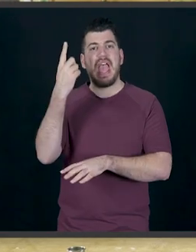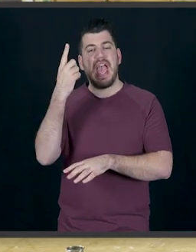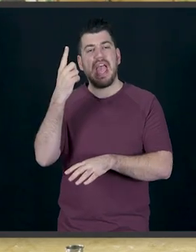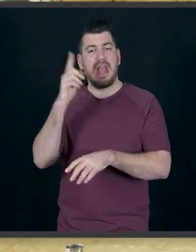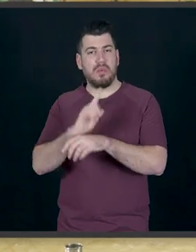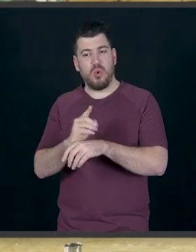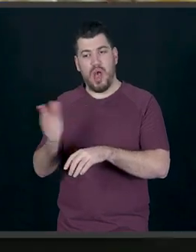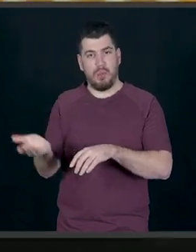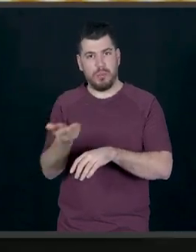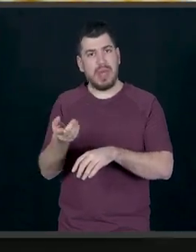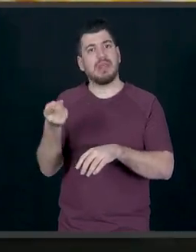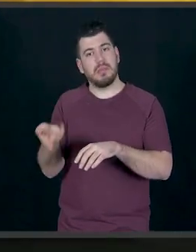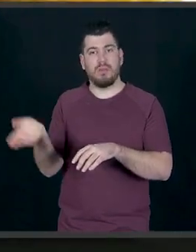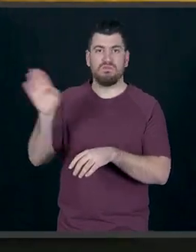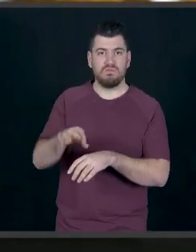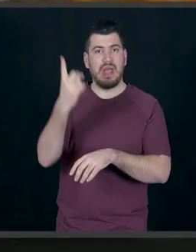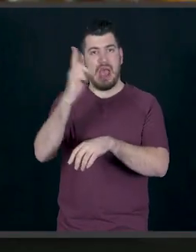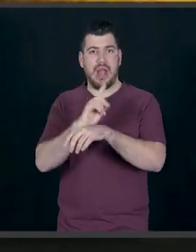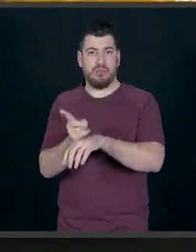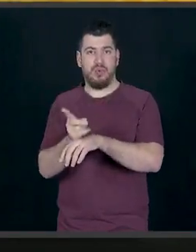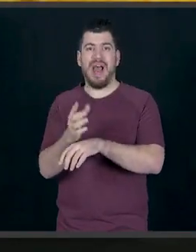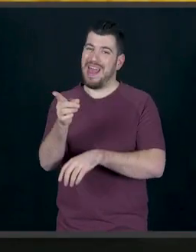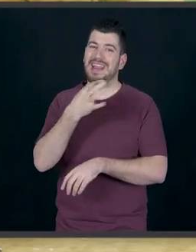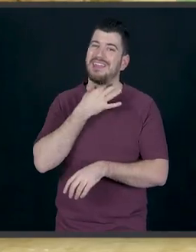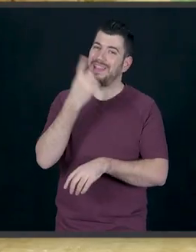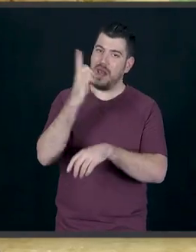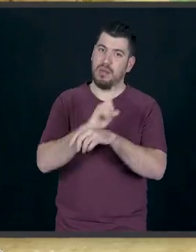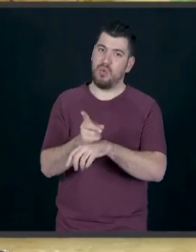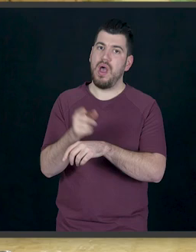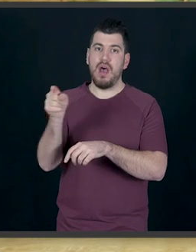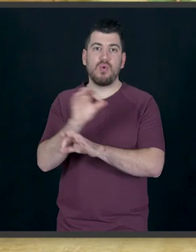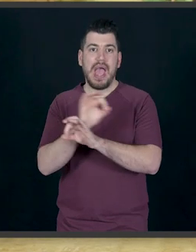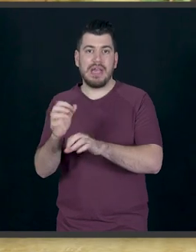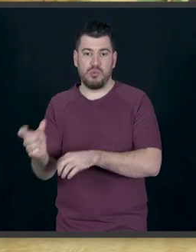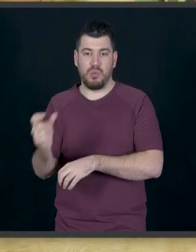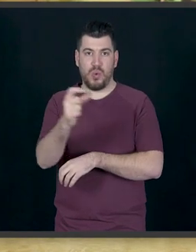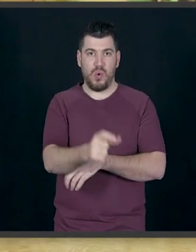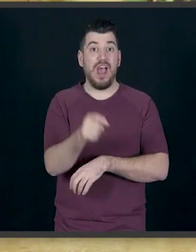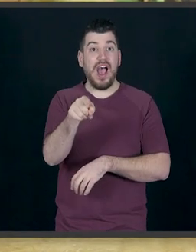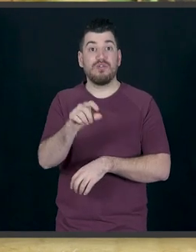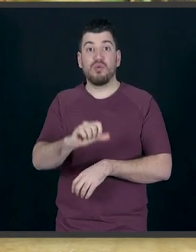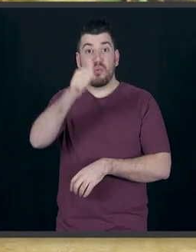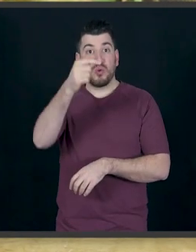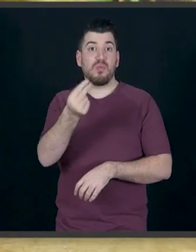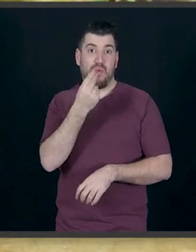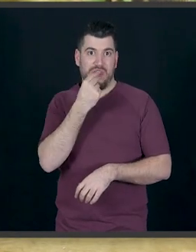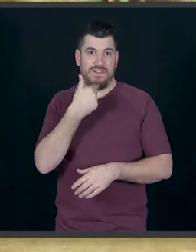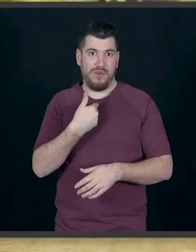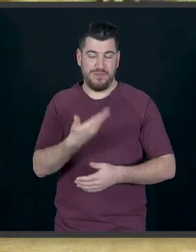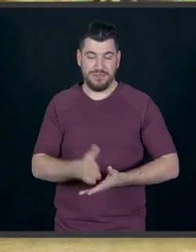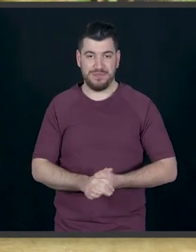και ένα λεπτό από την άλλη. Αλλά χρειάζεται χρόνο. Αυτό είναι έτοιμο. Το μικρούλι θα το βγάλω έξω. Αυτό θα είναι το πρώτο που θα δοκιμάσω.